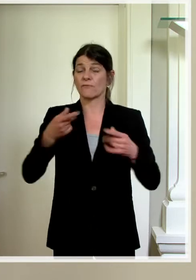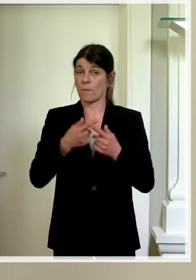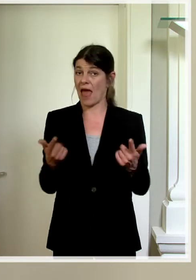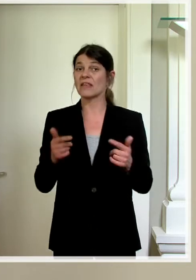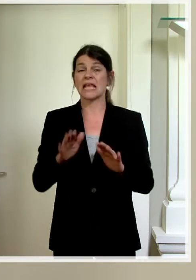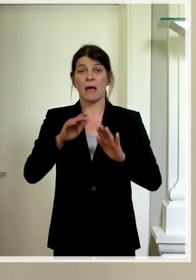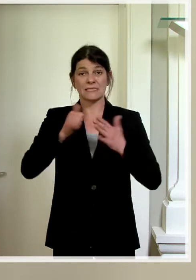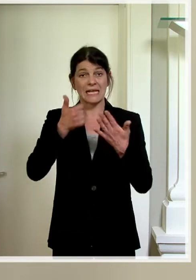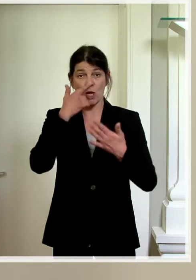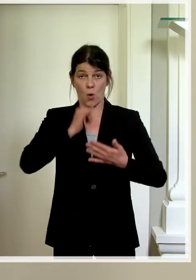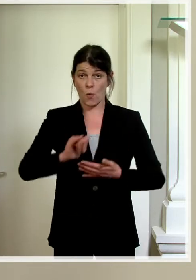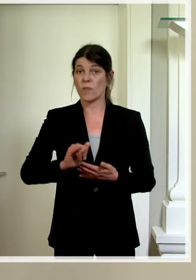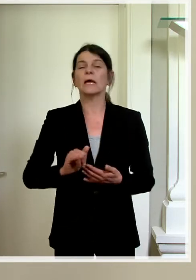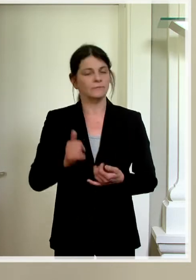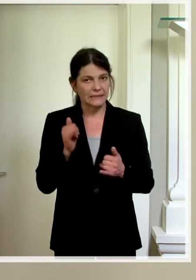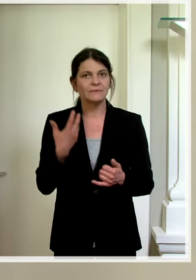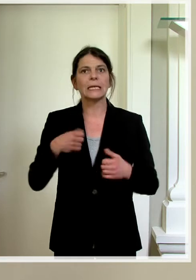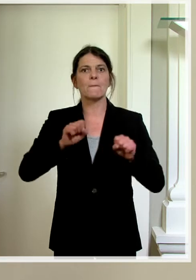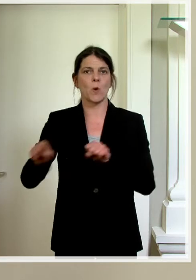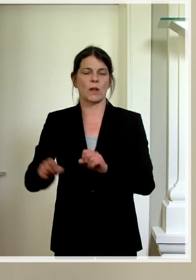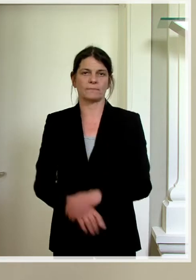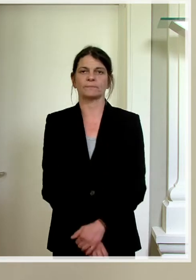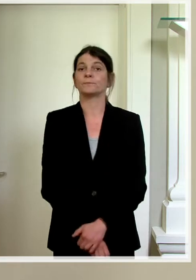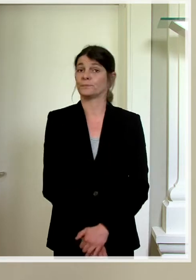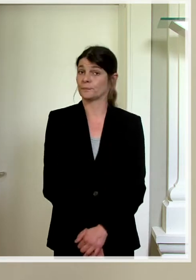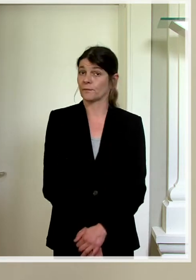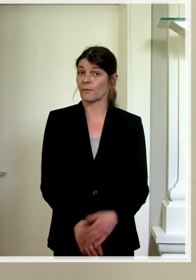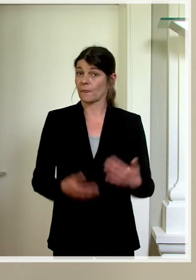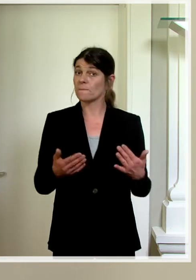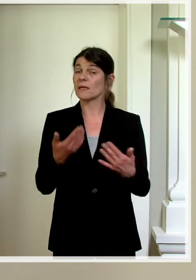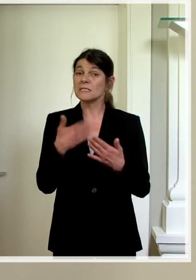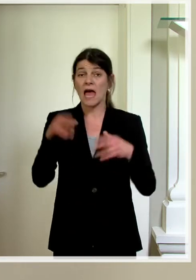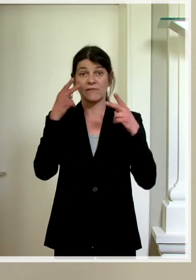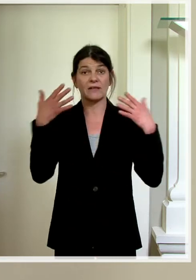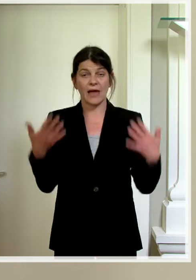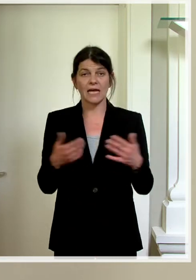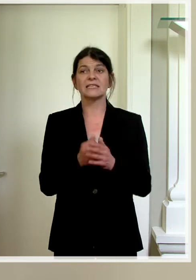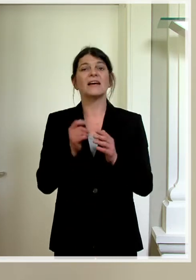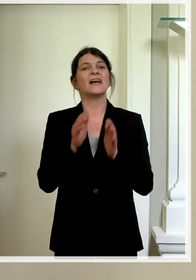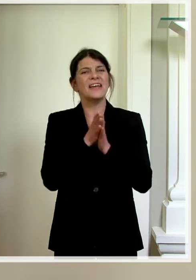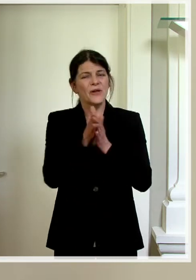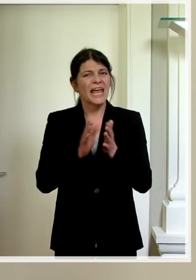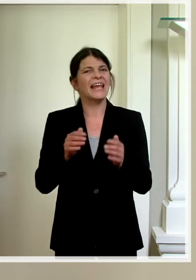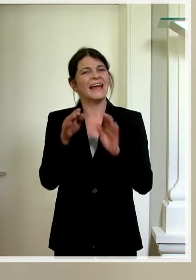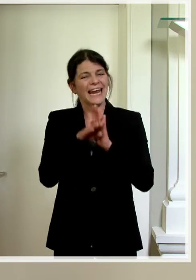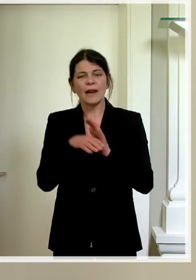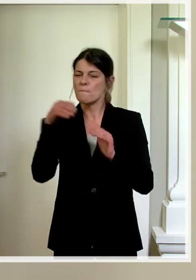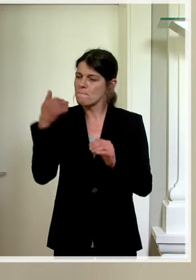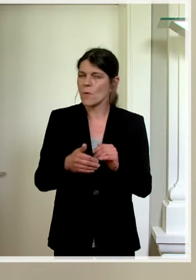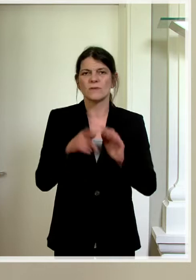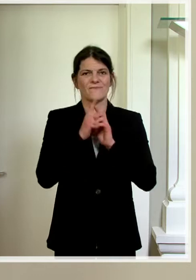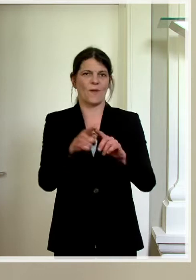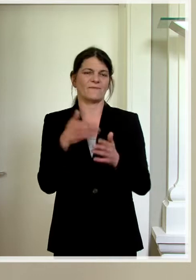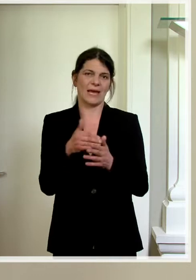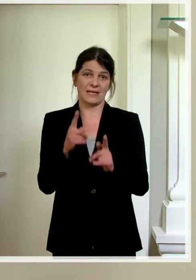ab dem 6. Juni wieder möglich. Zentral hierbei ist, dass die Hygieneregeln weiterhin eingehalten werden.